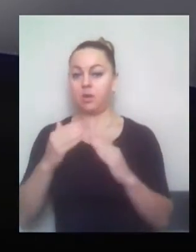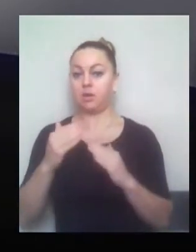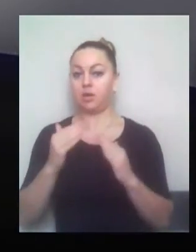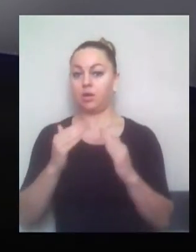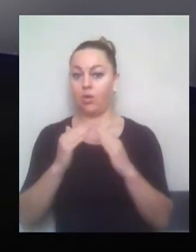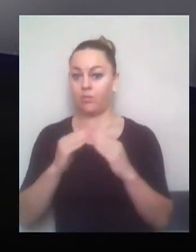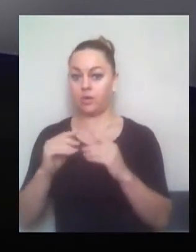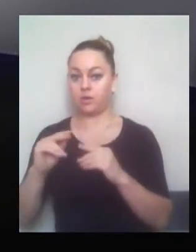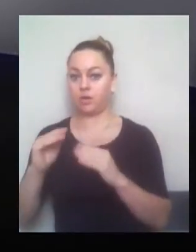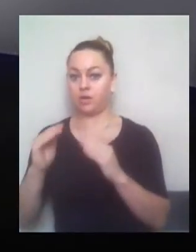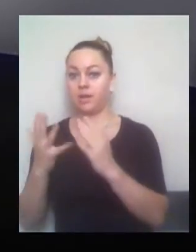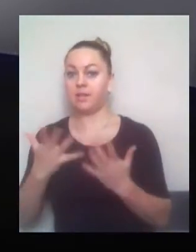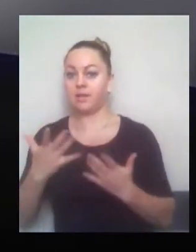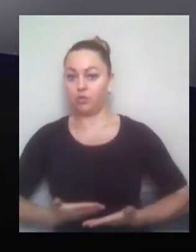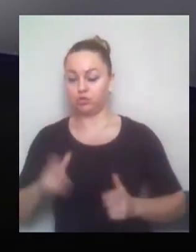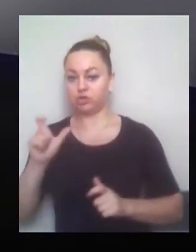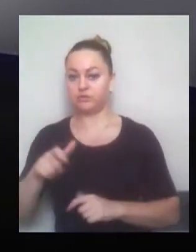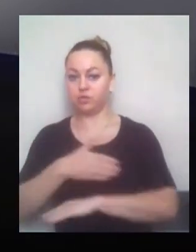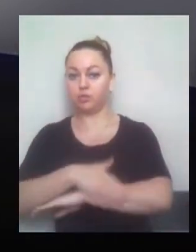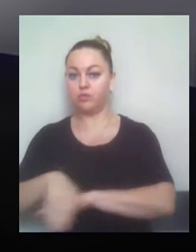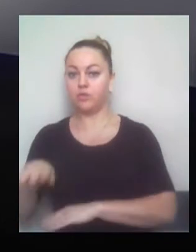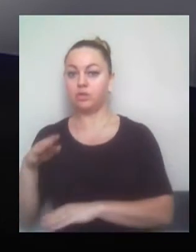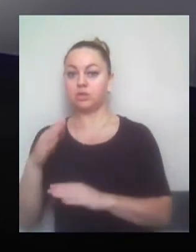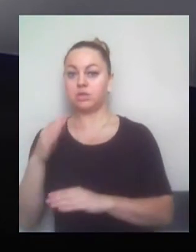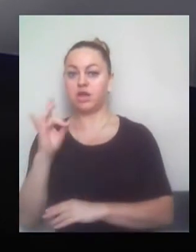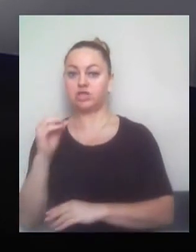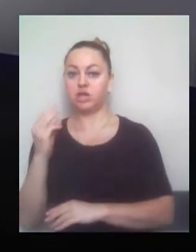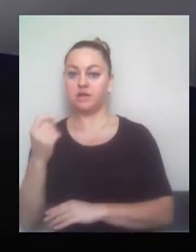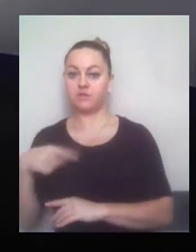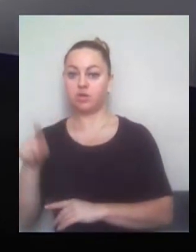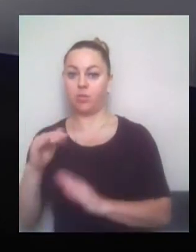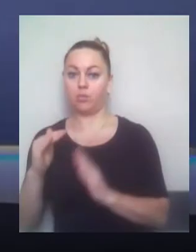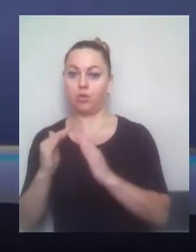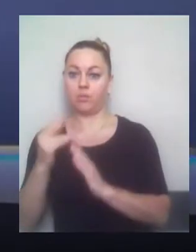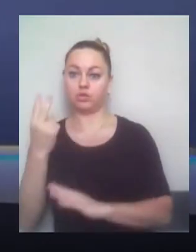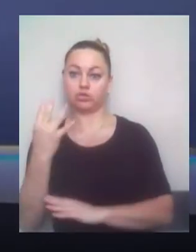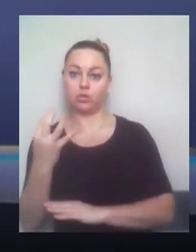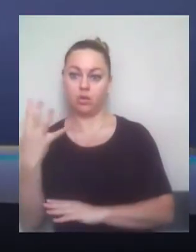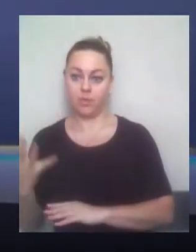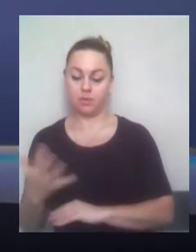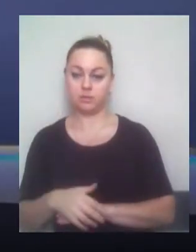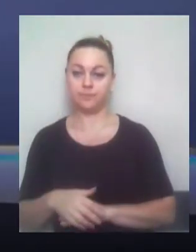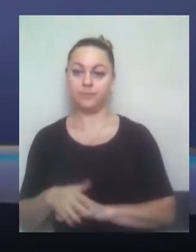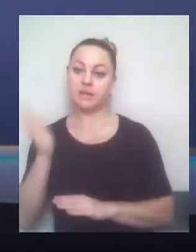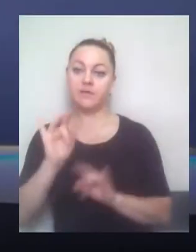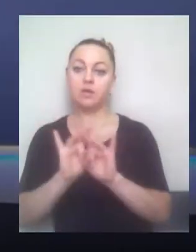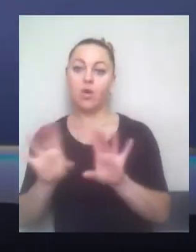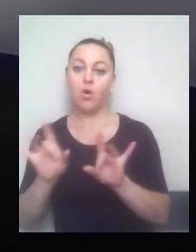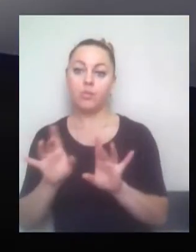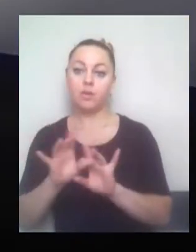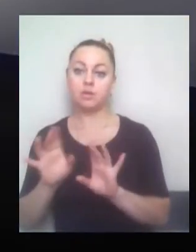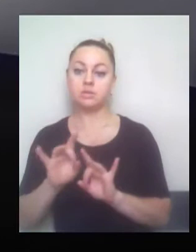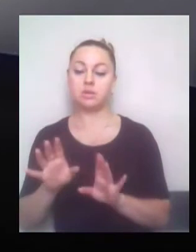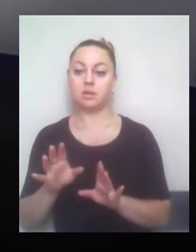Тобто, як було підписано, навіть департаментом или другими? Давайте також для глядачів хоча б пояснимо. На жаль, ми можемо